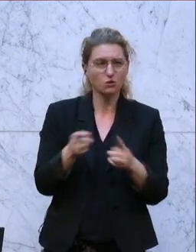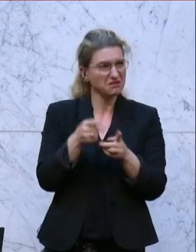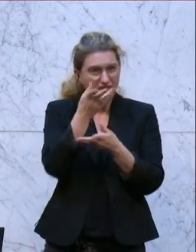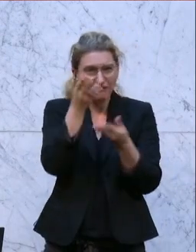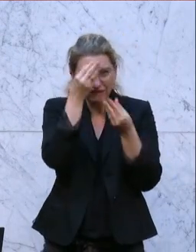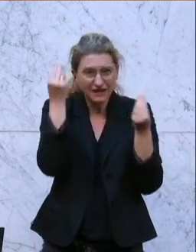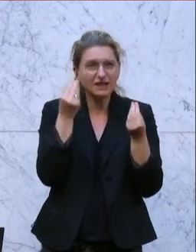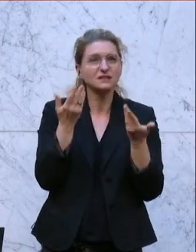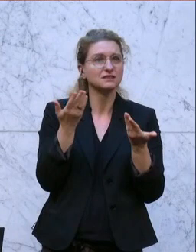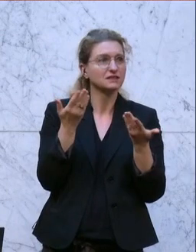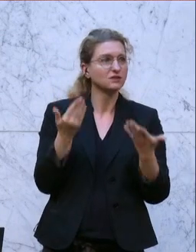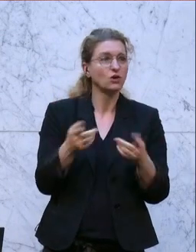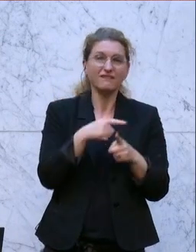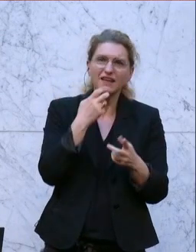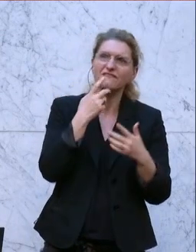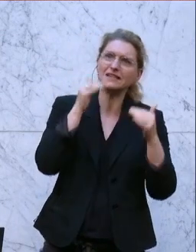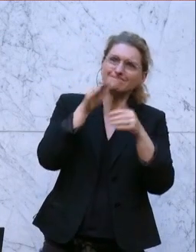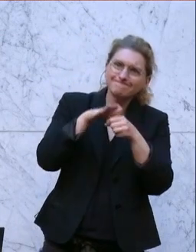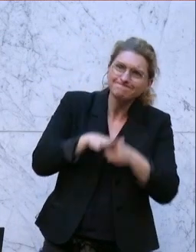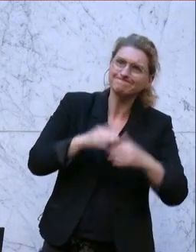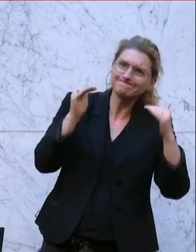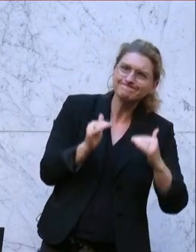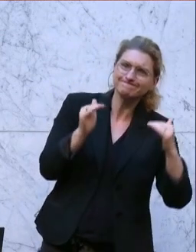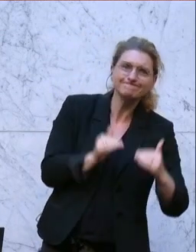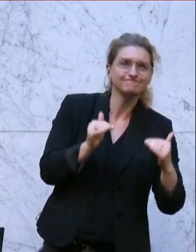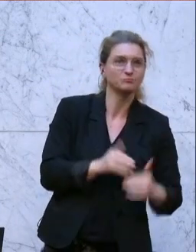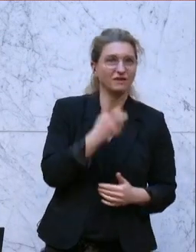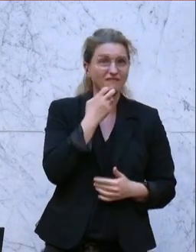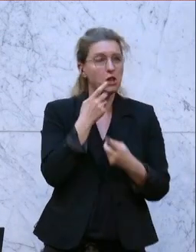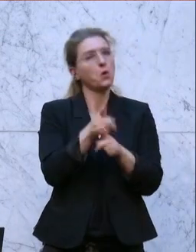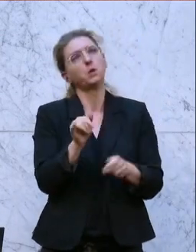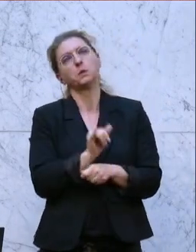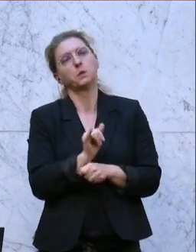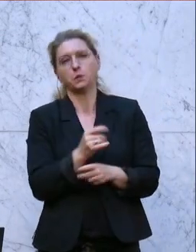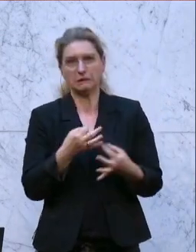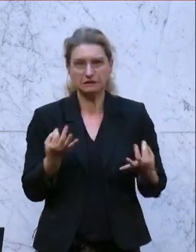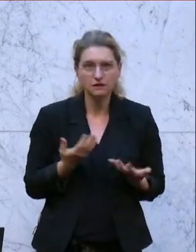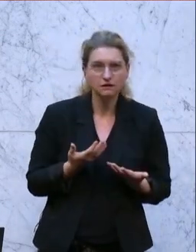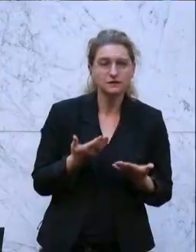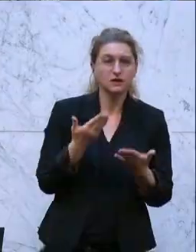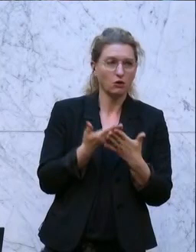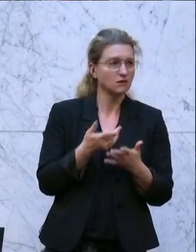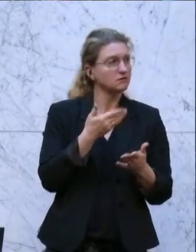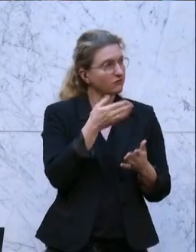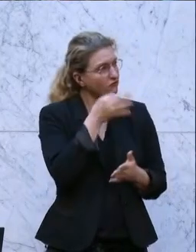der wegen kommt. Wir wollen, dass das runtergeht. Wir wollen, dass das runtergeht. Und wenn Sie, Frau Minister,